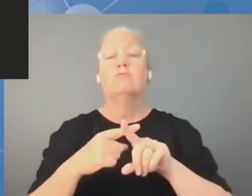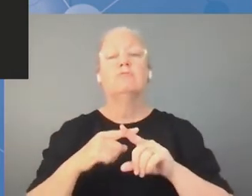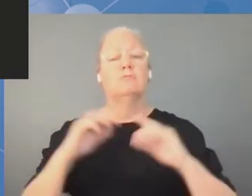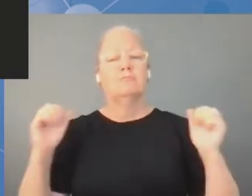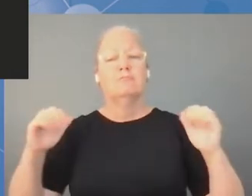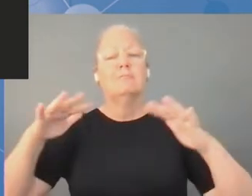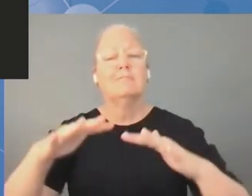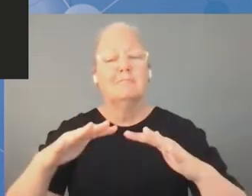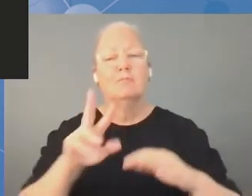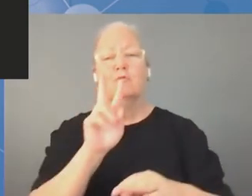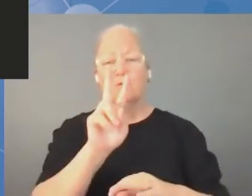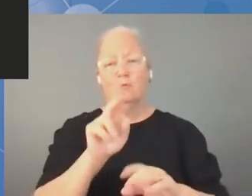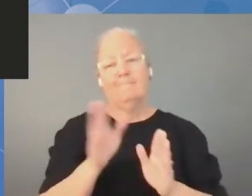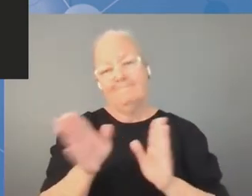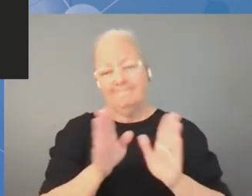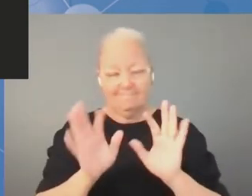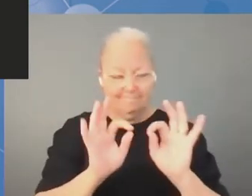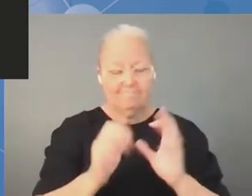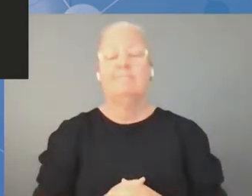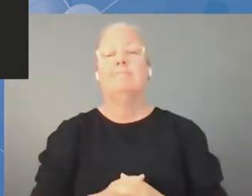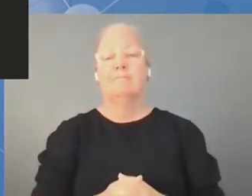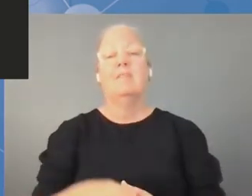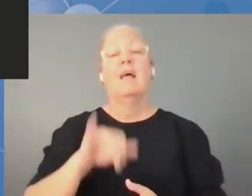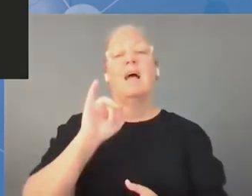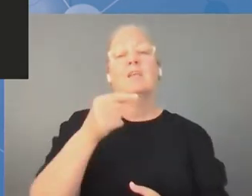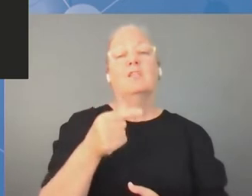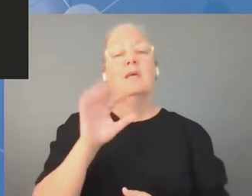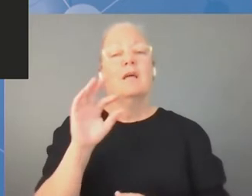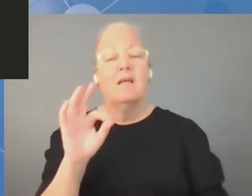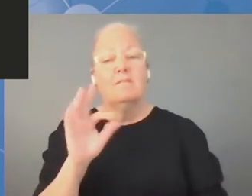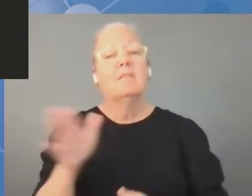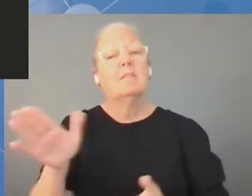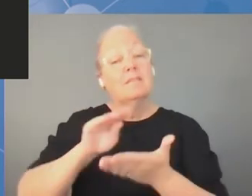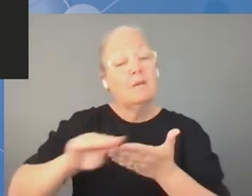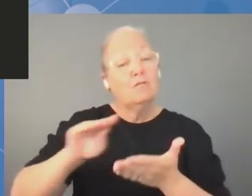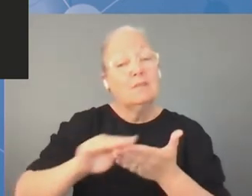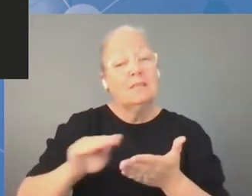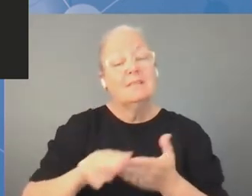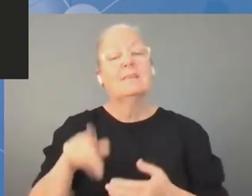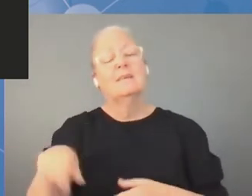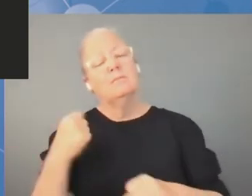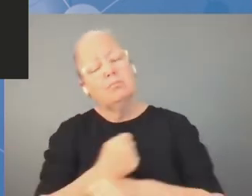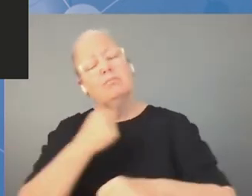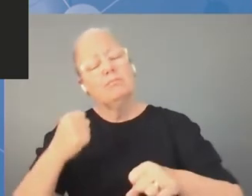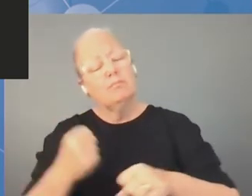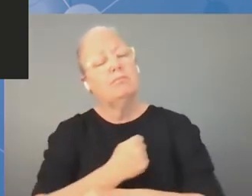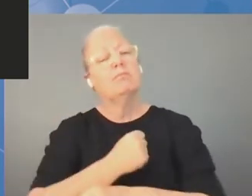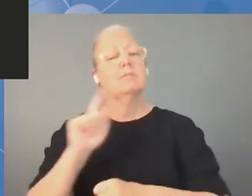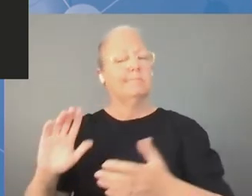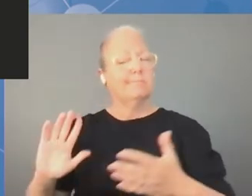serdecznie dziękuję gospodarzom naszego wydarzenia. Pragnę także podziękować sekretariatowi IGF. Jego